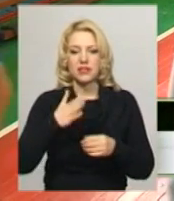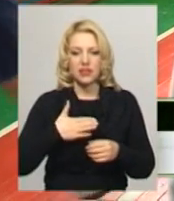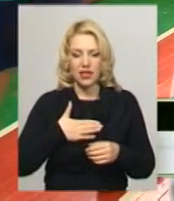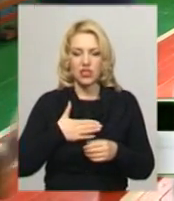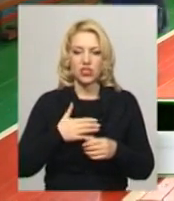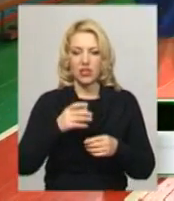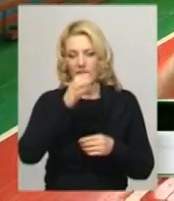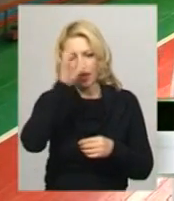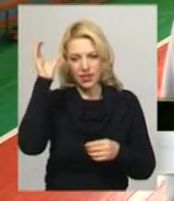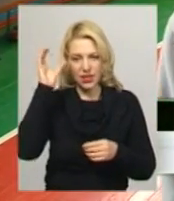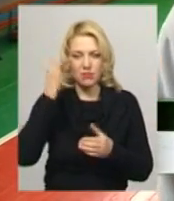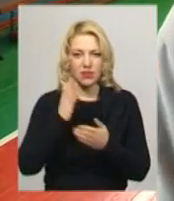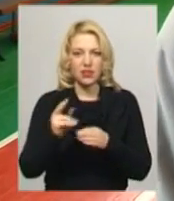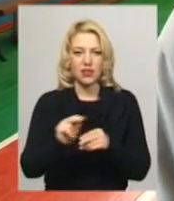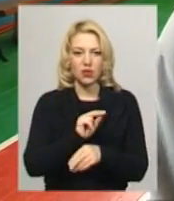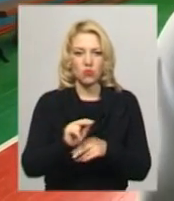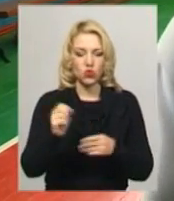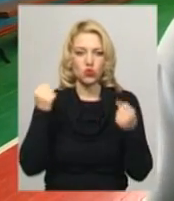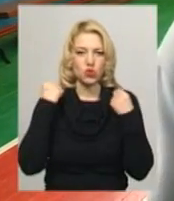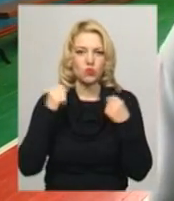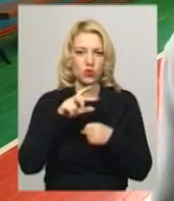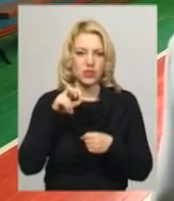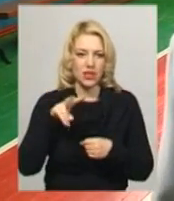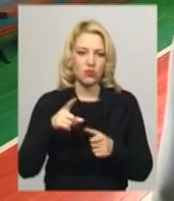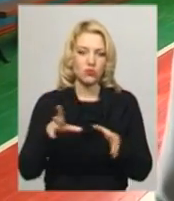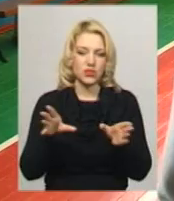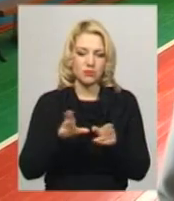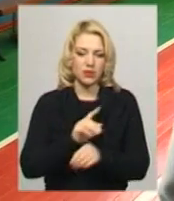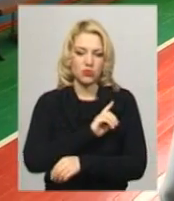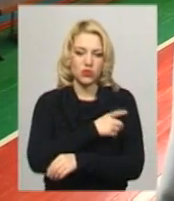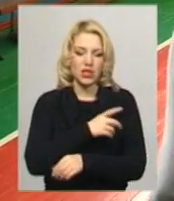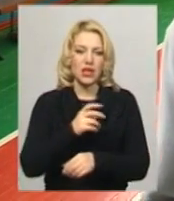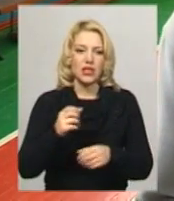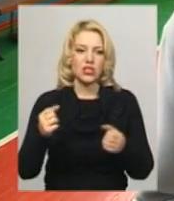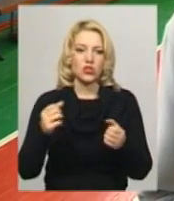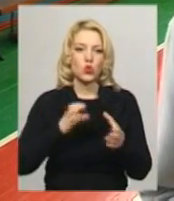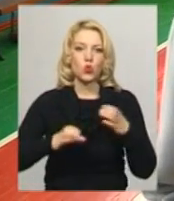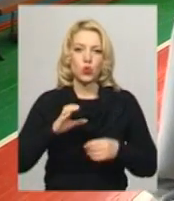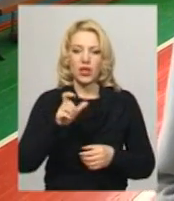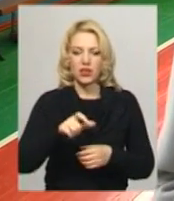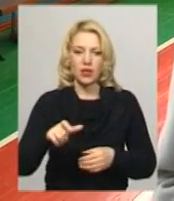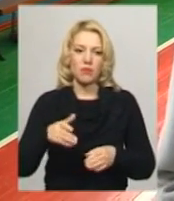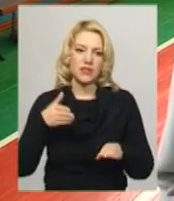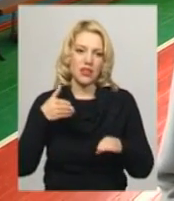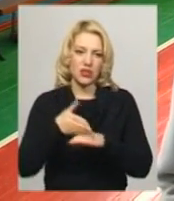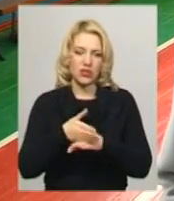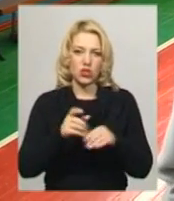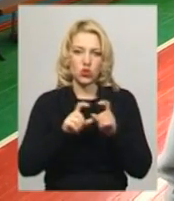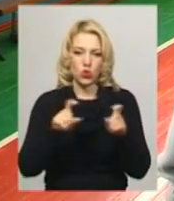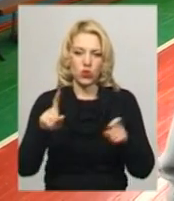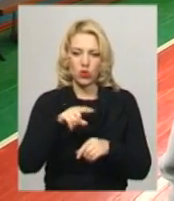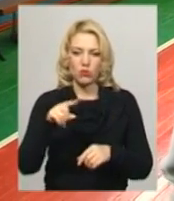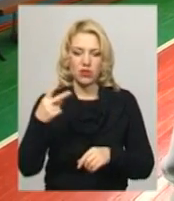роботи в спортивному залі. Тому ми з пільними зусиллями, зі студентами відвідували загальноосвітню школу номер